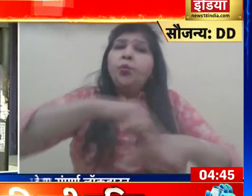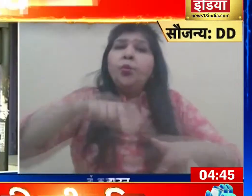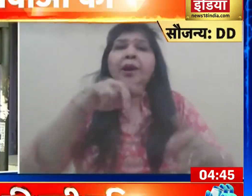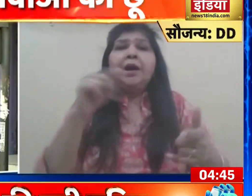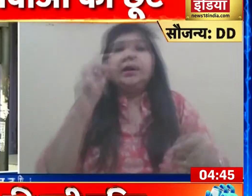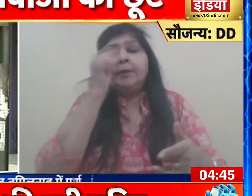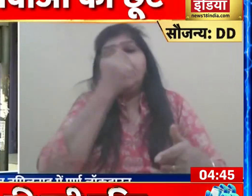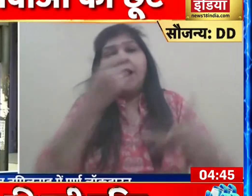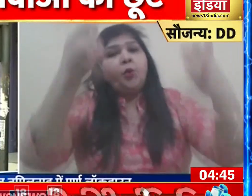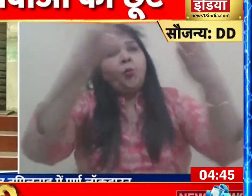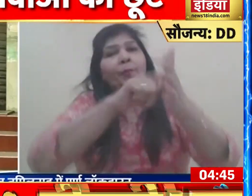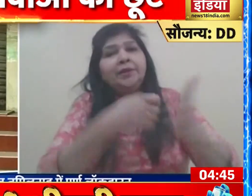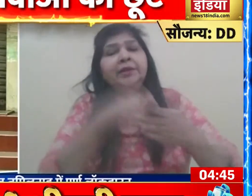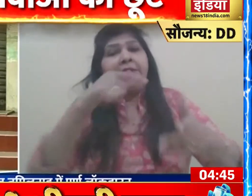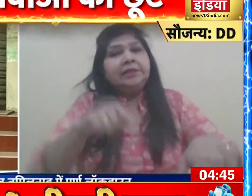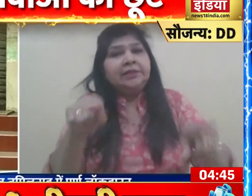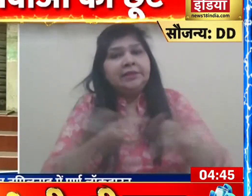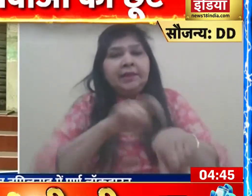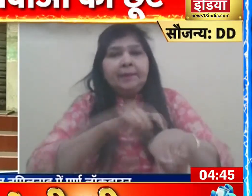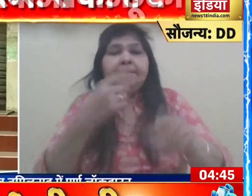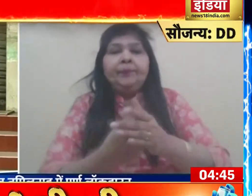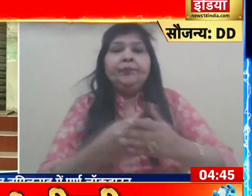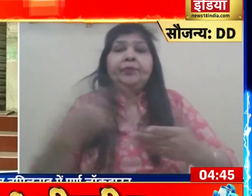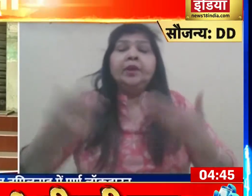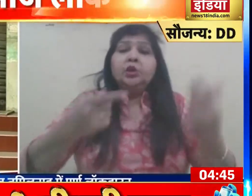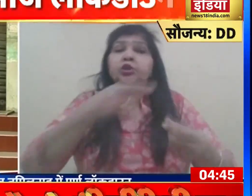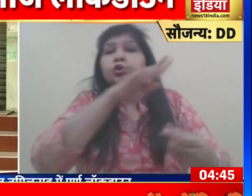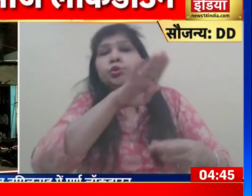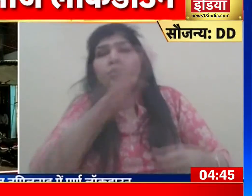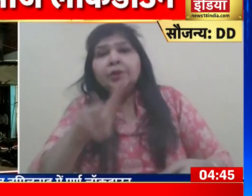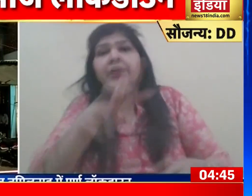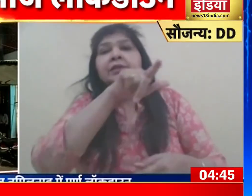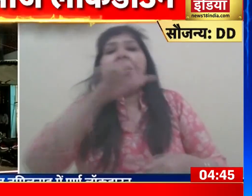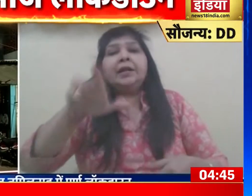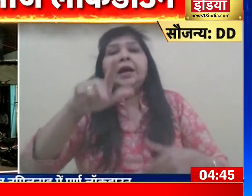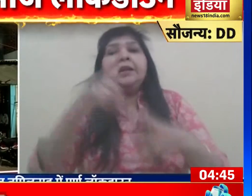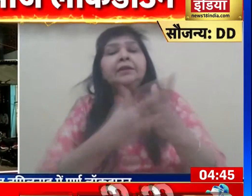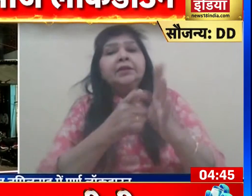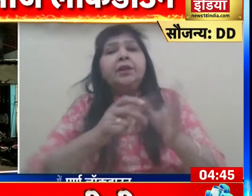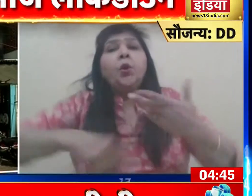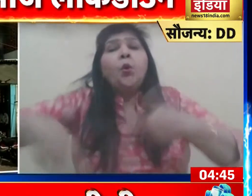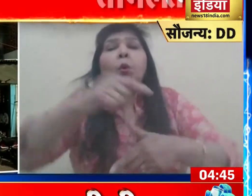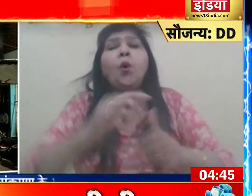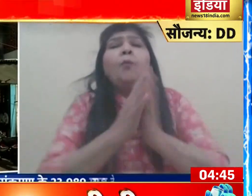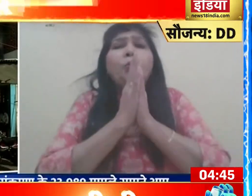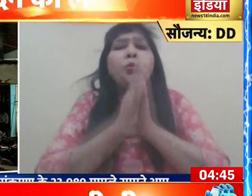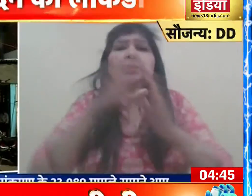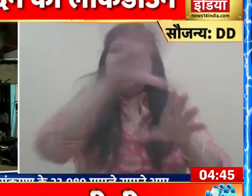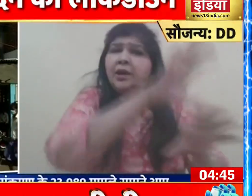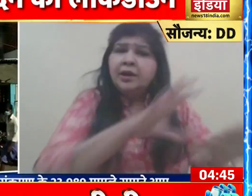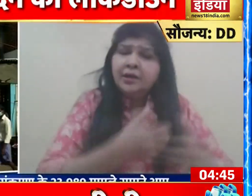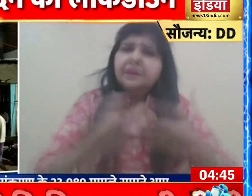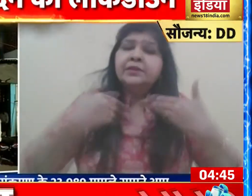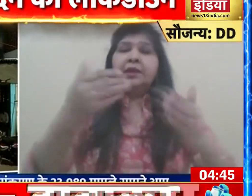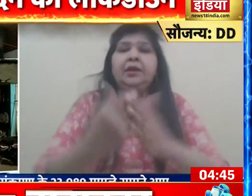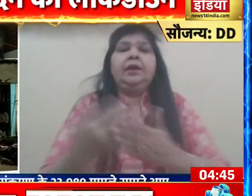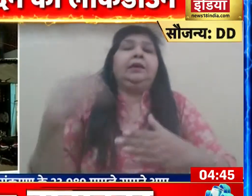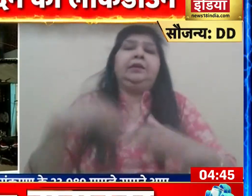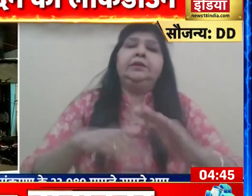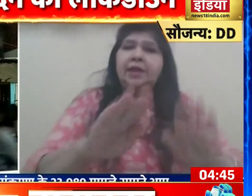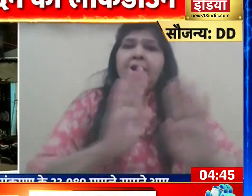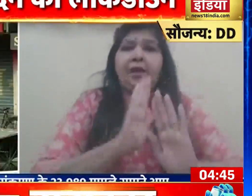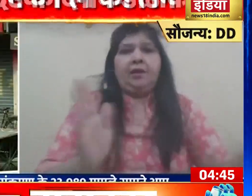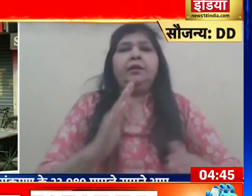था इस बीच राज में 14 से 18 जनवरी तक सभी धार्मे के स्थलों में प्रवेश पर रोक लगा दी गई है